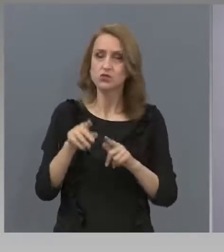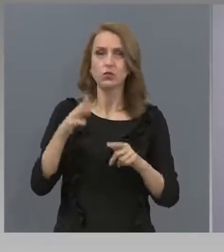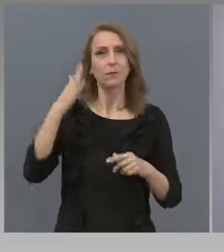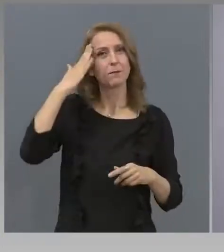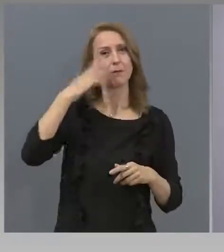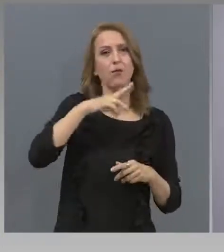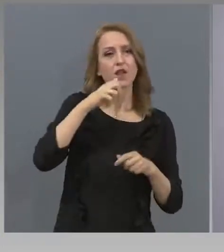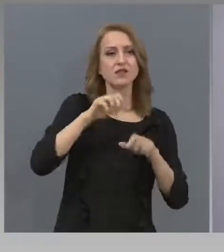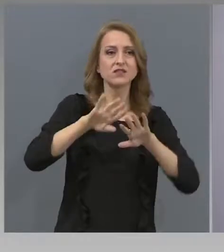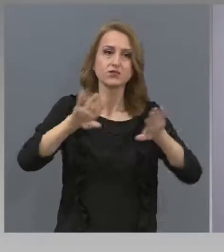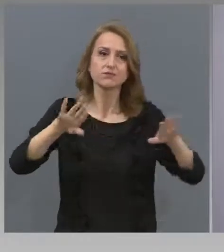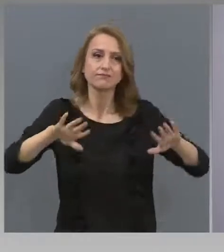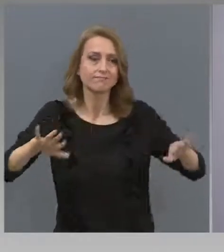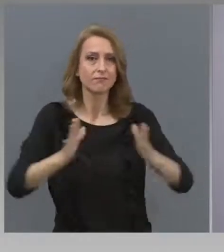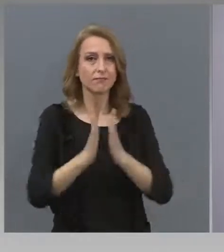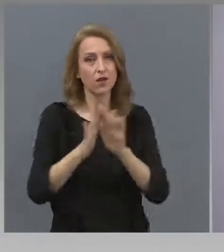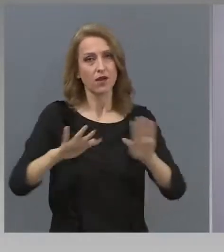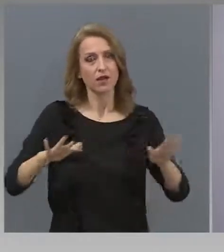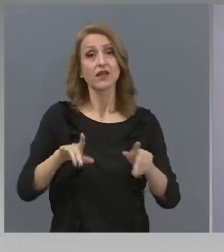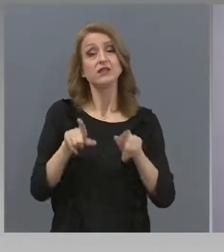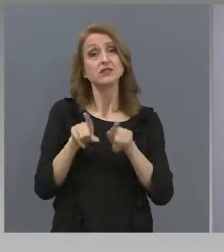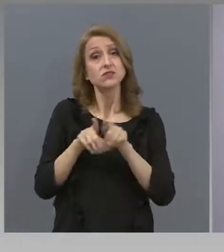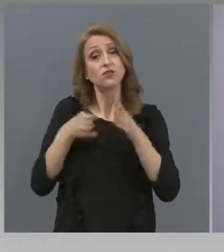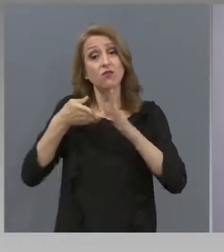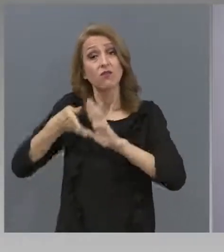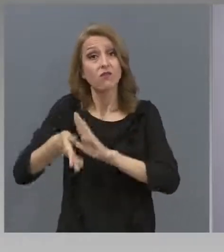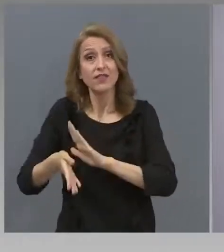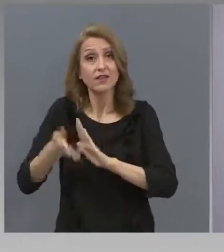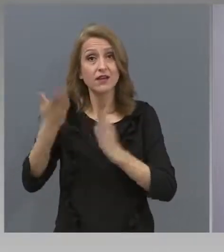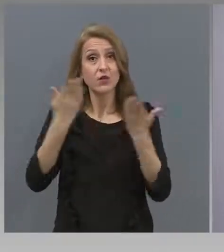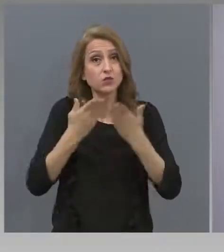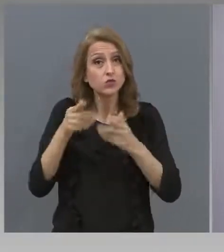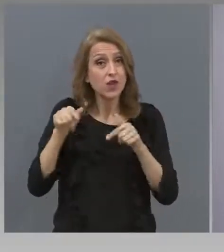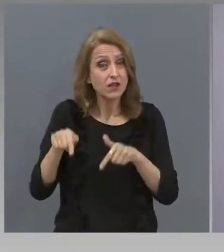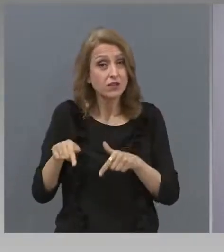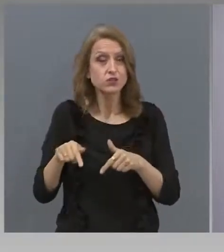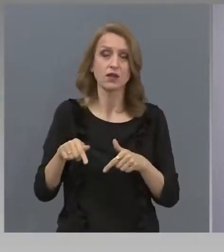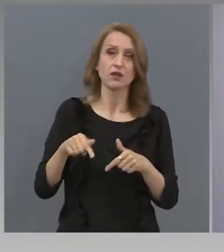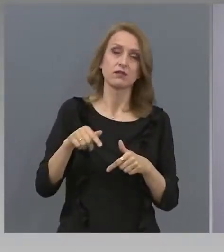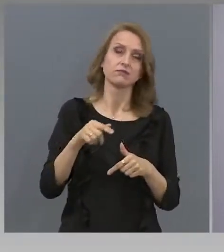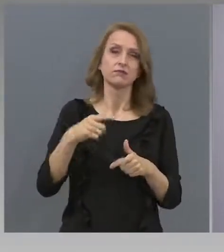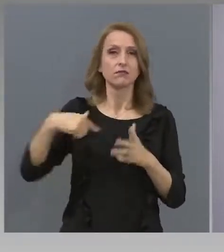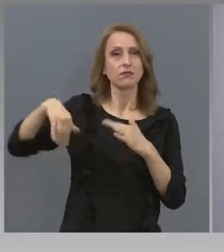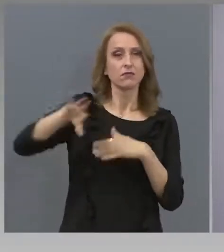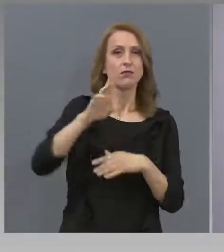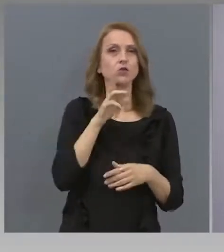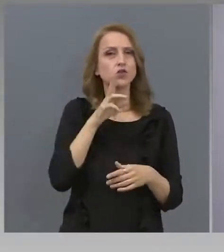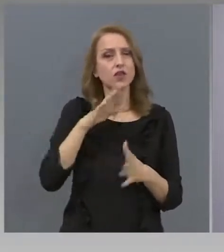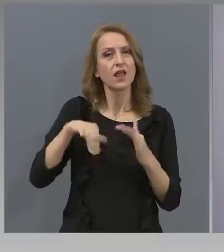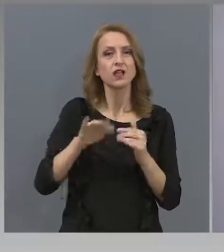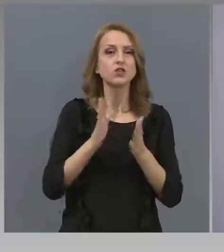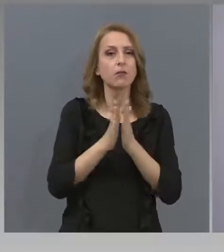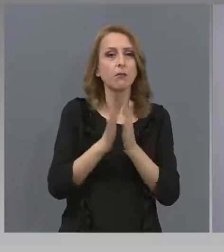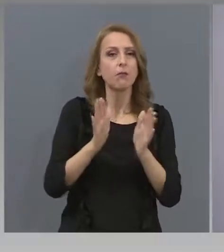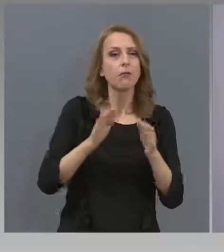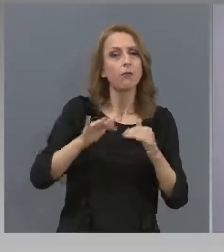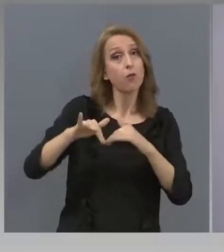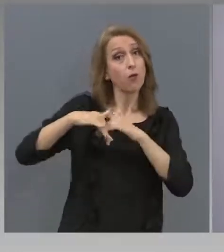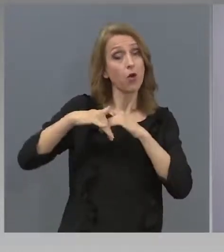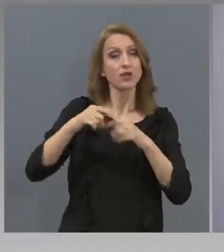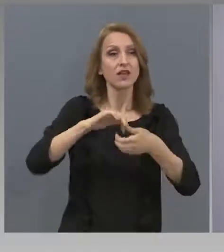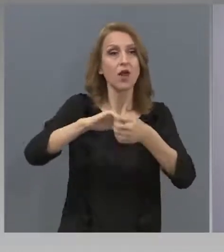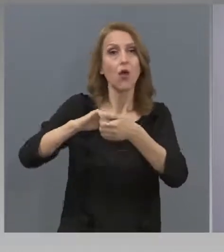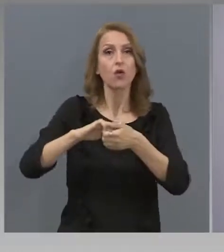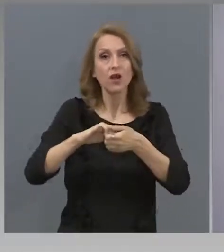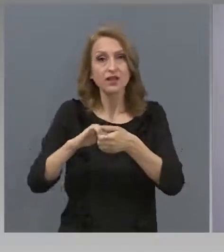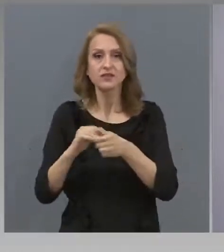А вътре, съответно, педагогическия и непедагогическия персонал в училищата ще създаде тази организация. Една част от децата